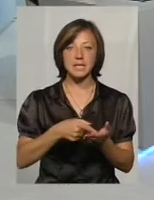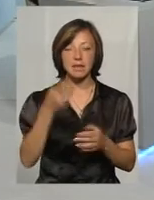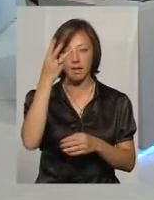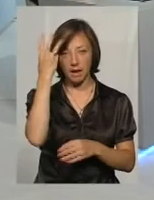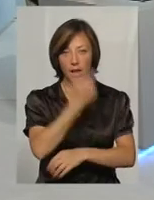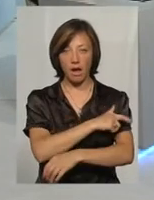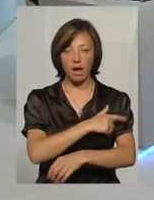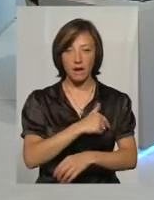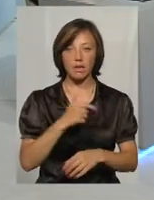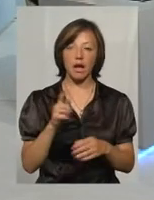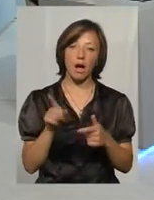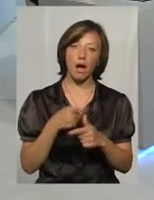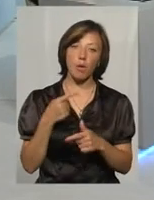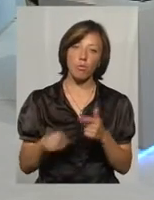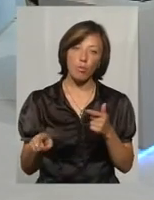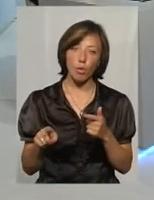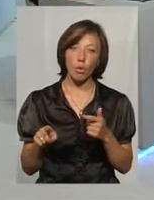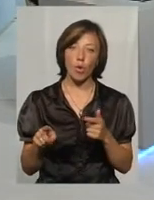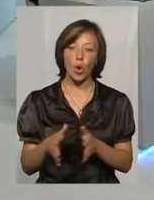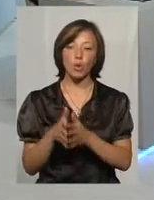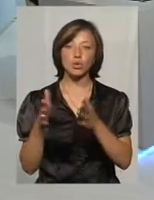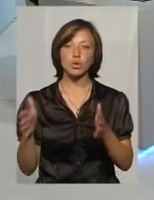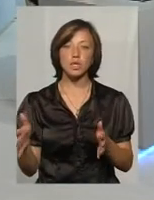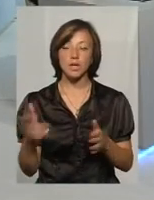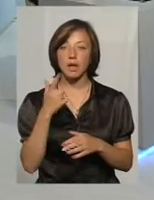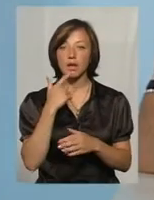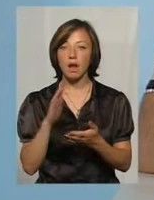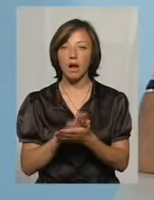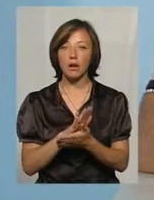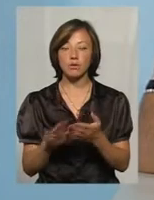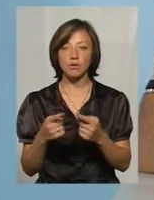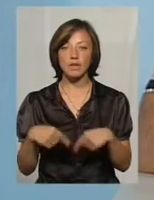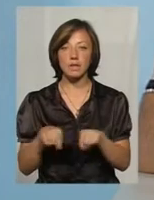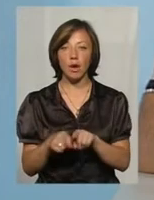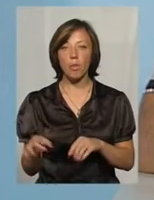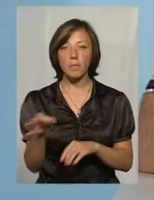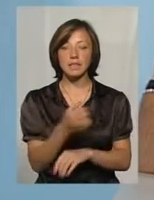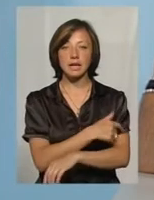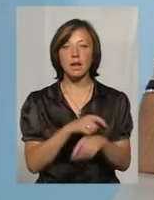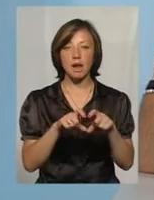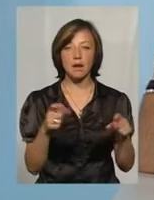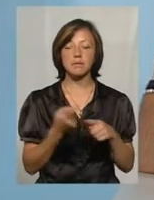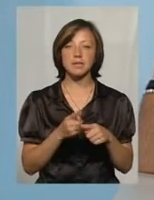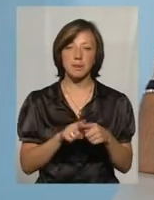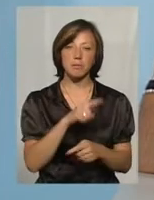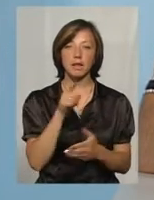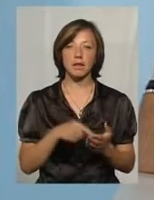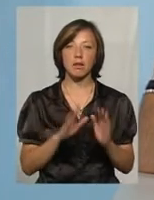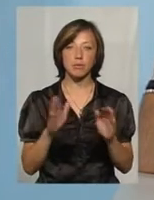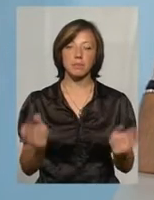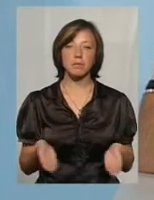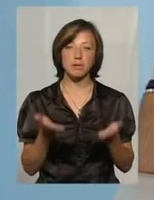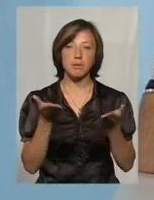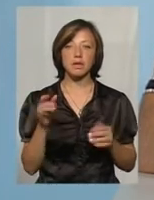міській лікарні або розширення діалізного відділення в Хмельницькій обласній лікарні, ми це питання будемо піднімати